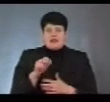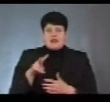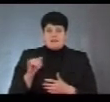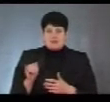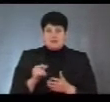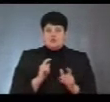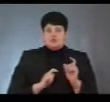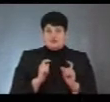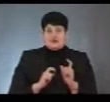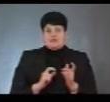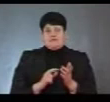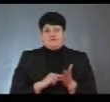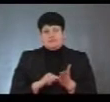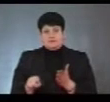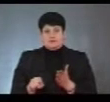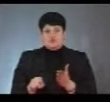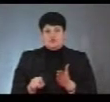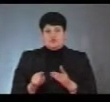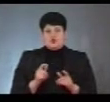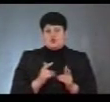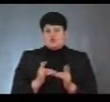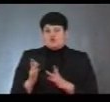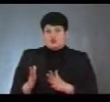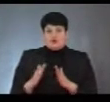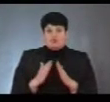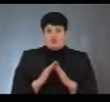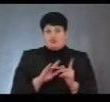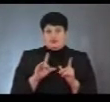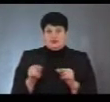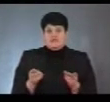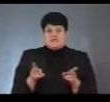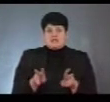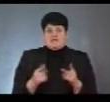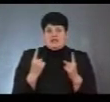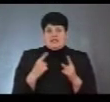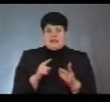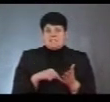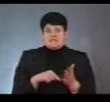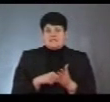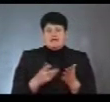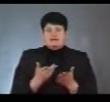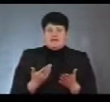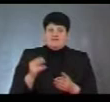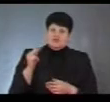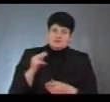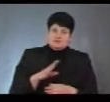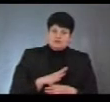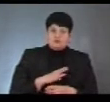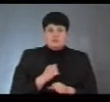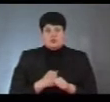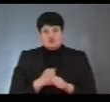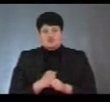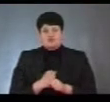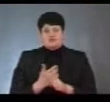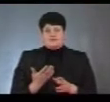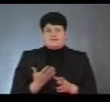їх виписують з гуртожитків, але додому вони не їдуть. Залишаються в великих містах, де вчилися. Знімають житло, працюють. Великі